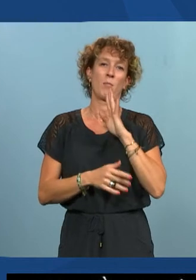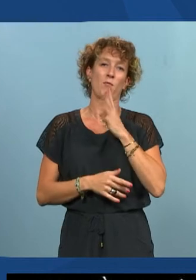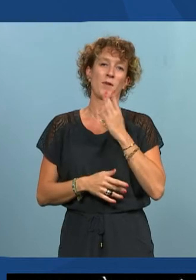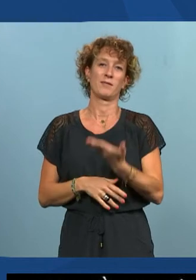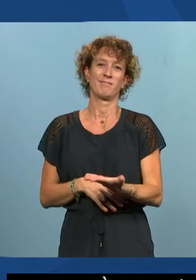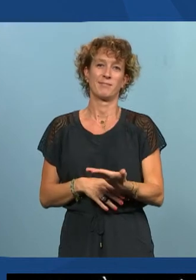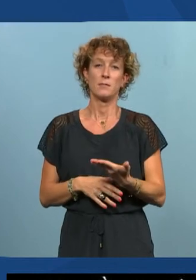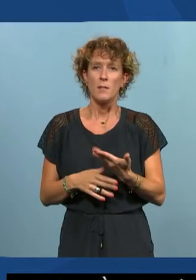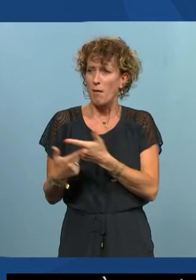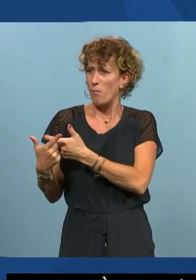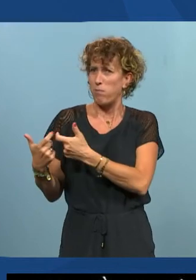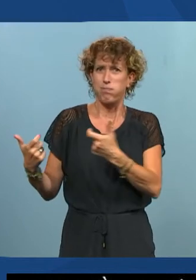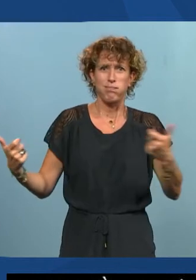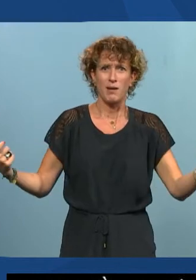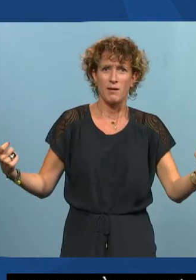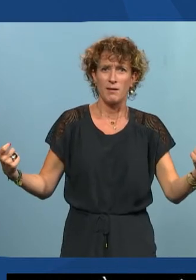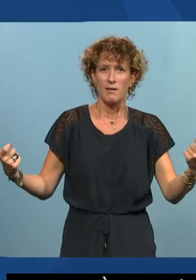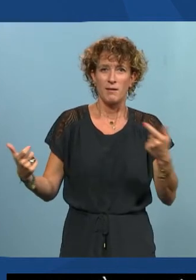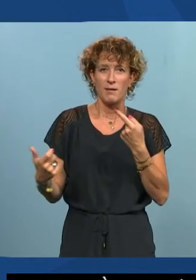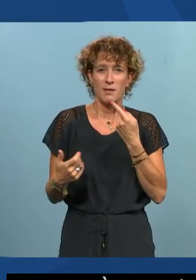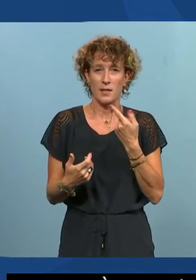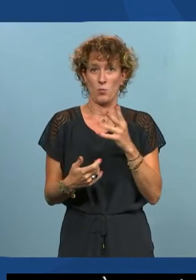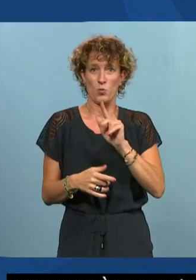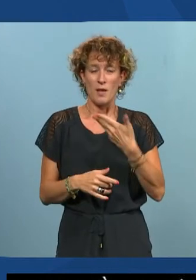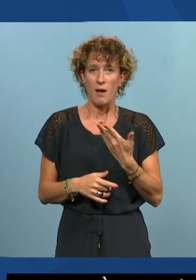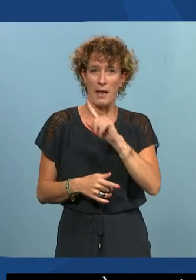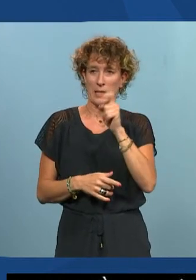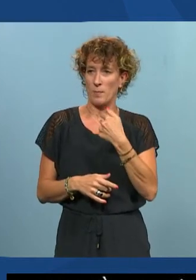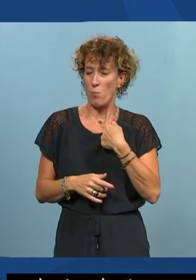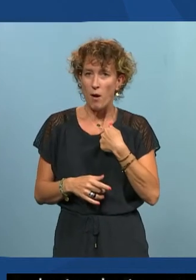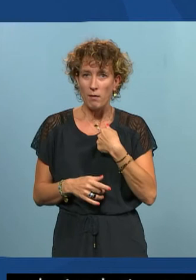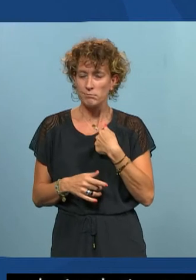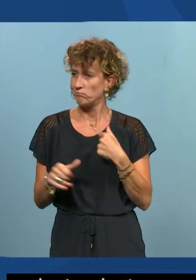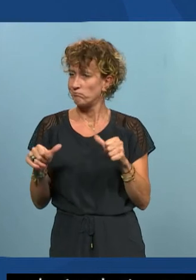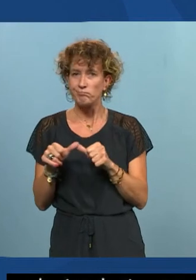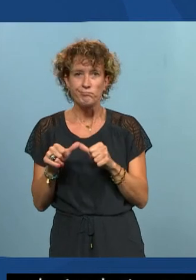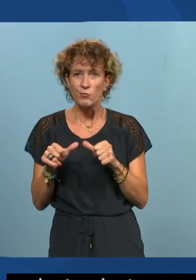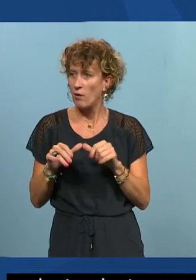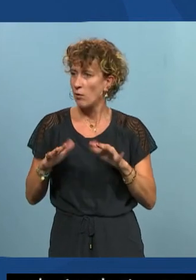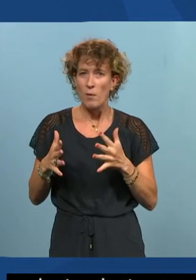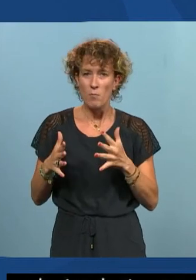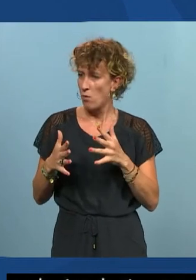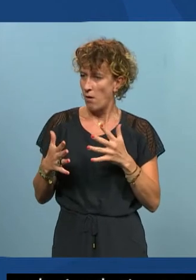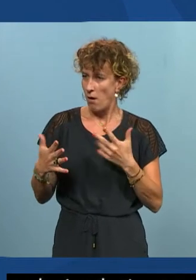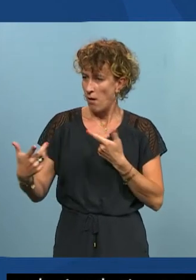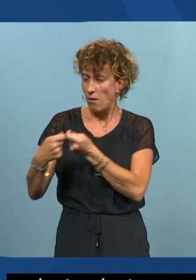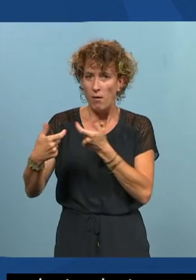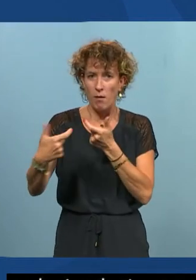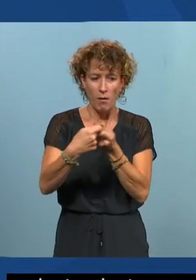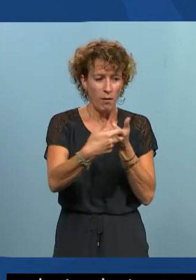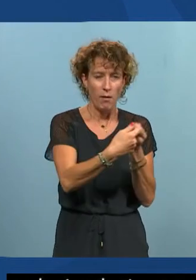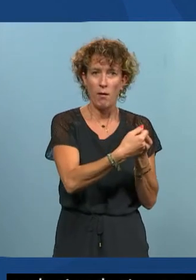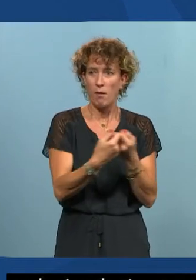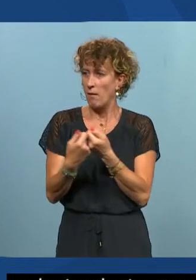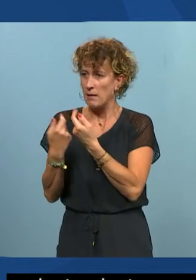Il y a une telle variété que la question qui se pose souvent c'est comment je fais ? Comment je fais pour m'y retrouver ? Comment je fais pour répondre à toutes ces demandes qui sont très